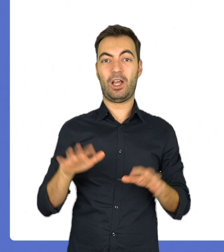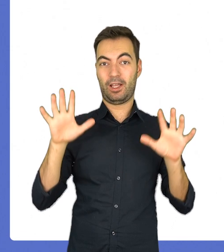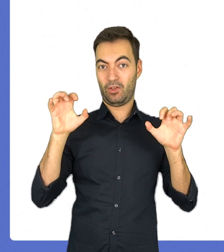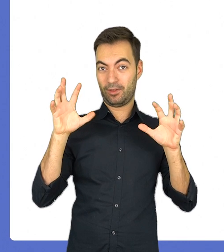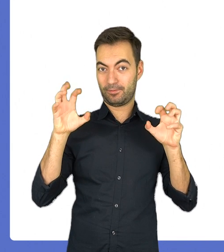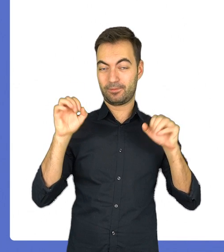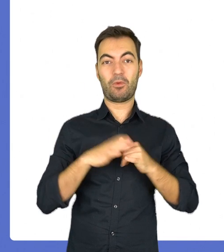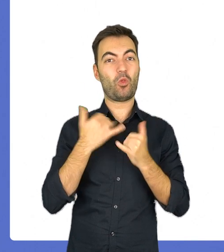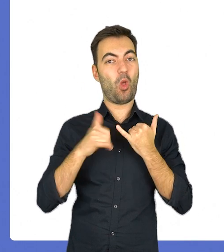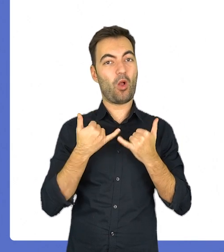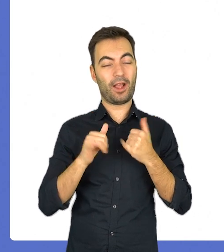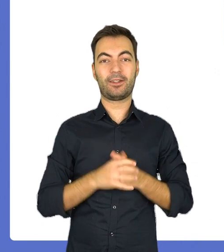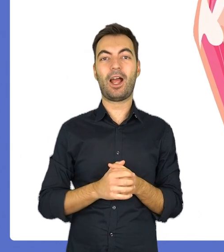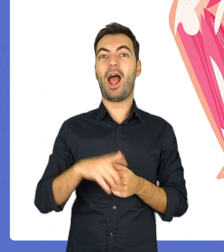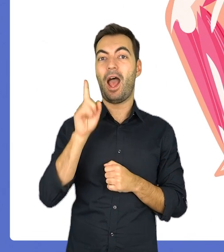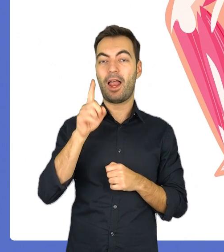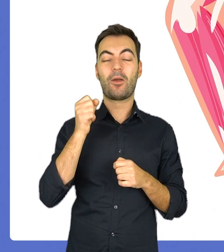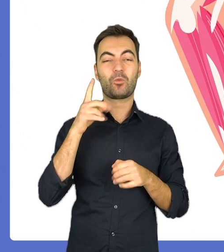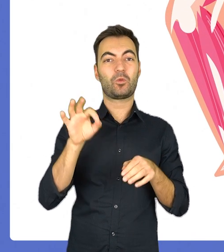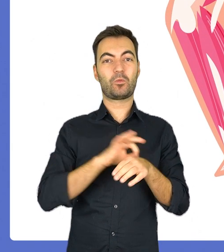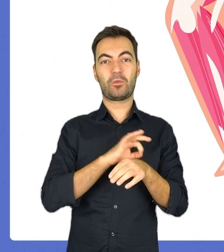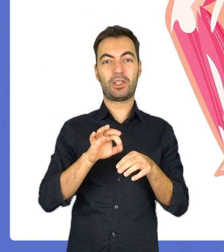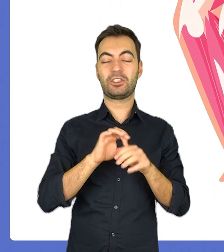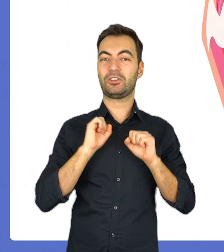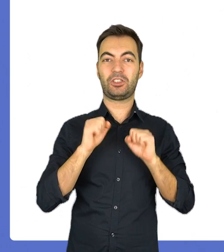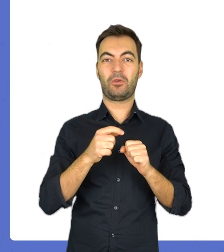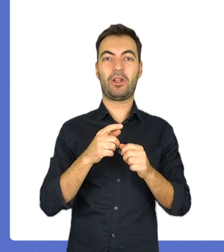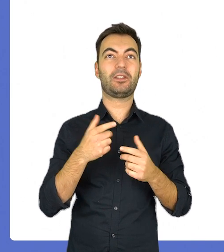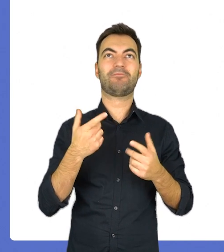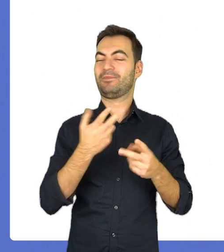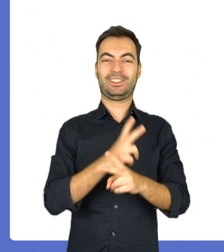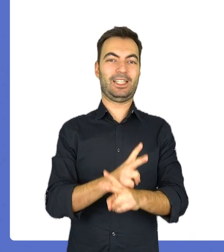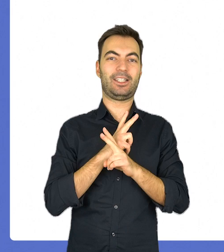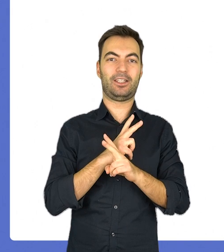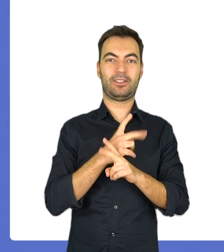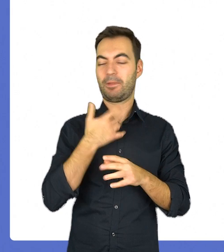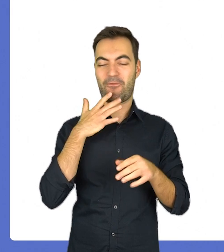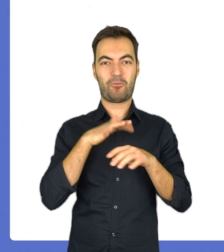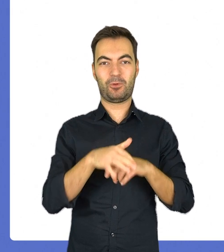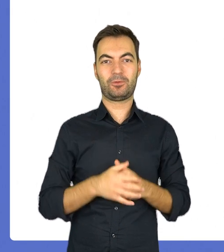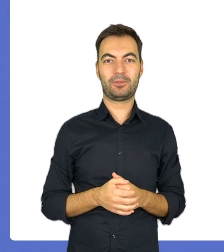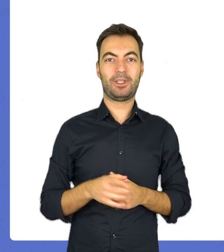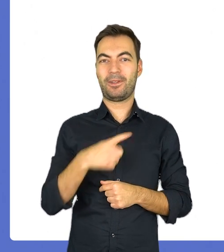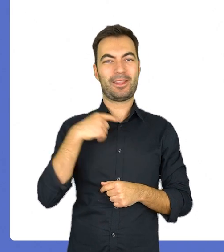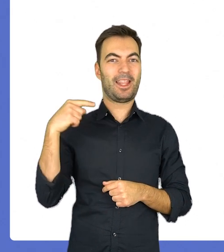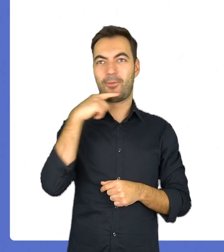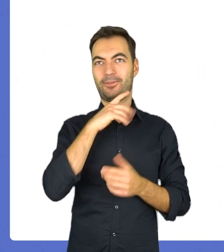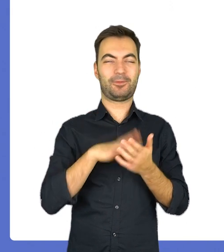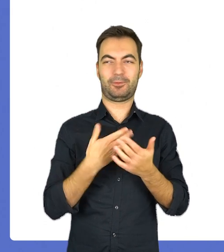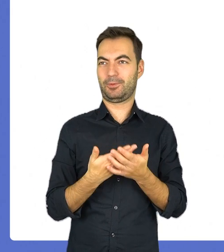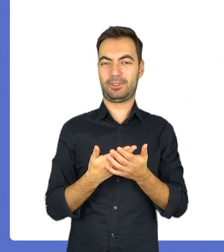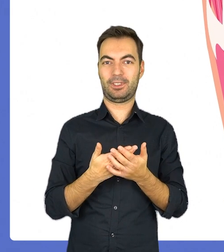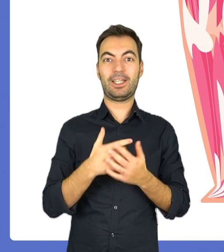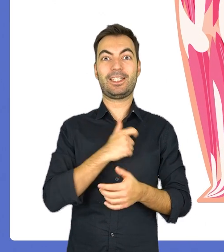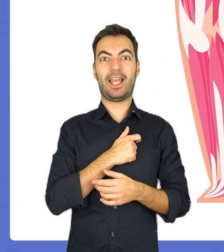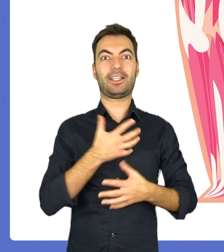mięśniami rąk czy nóg. Ale mamy i takie mięśnie, które działają czy tego chcemy czy nie. Nikt z nas nie potrafi